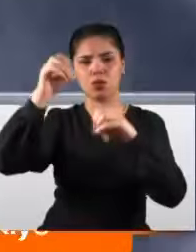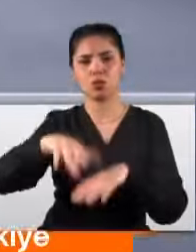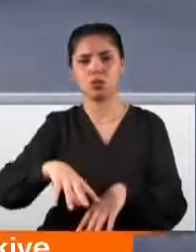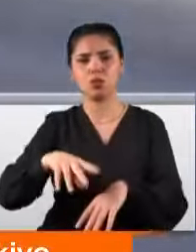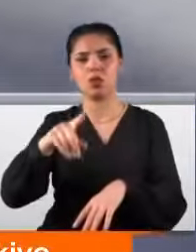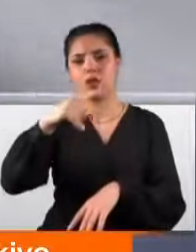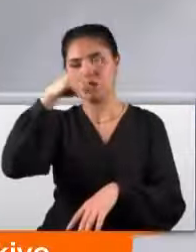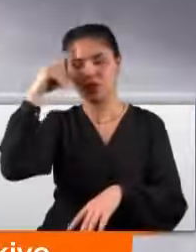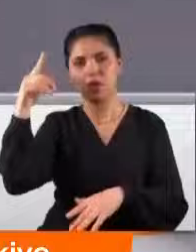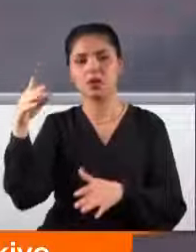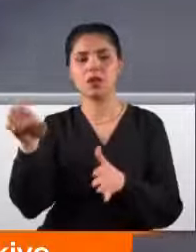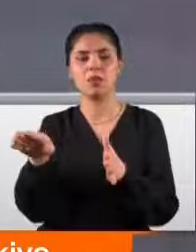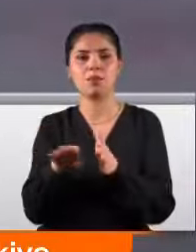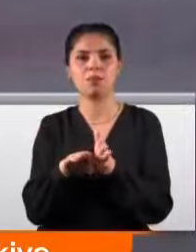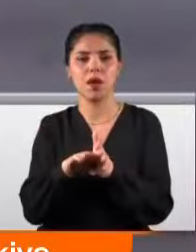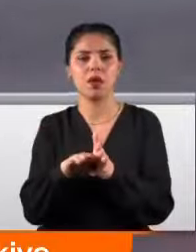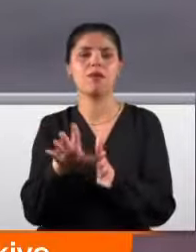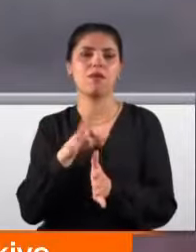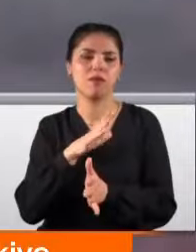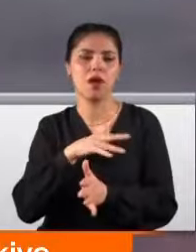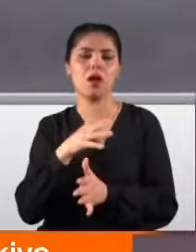Ürkütücü olay maddi hasarla atlatıldı.